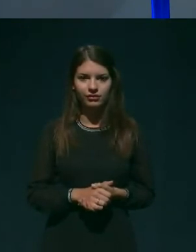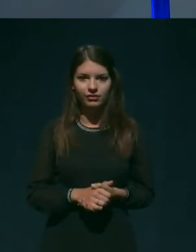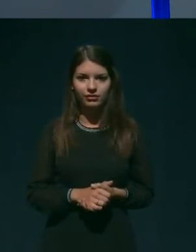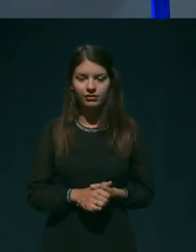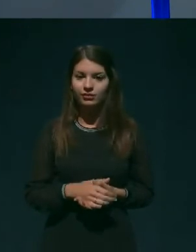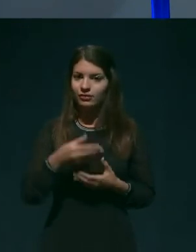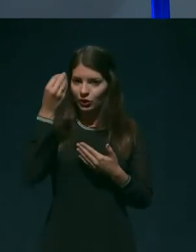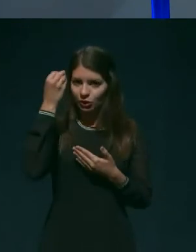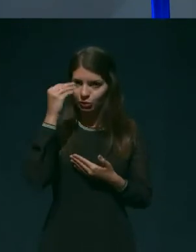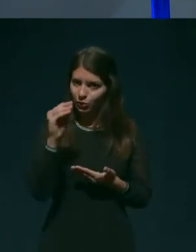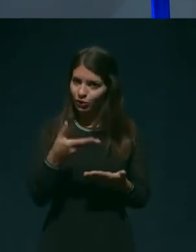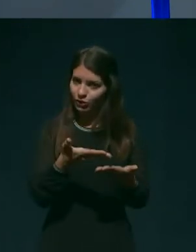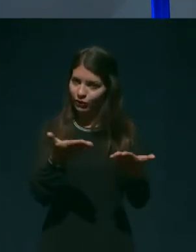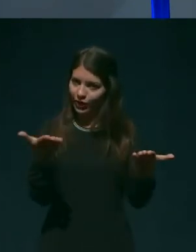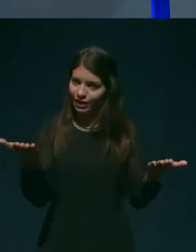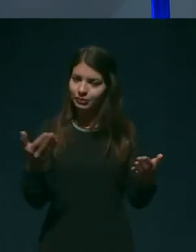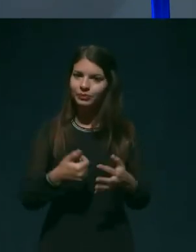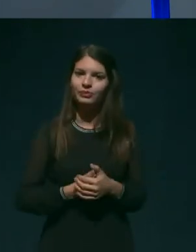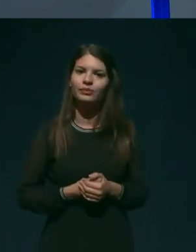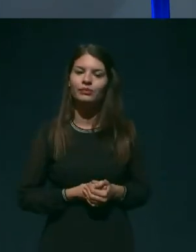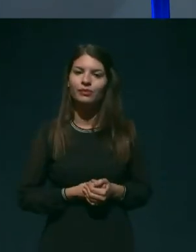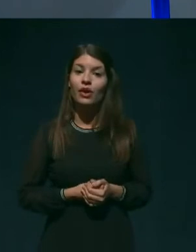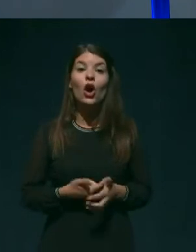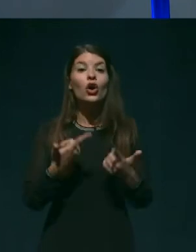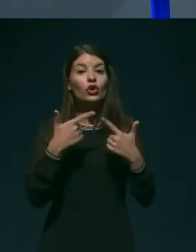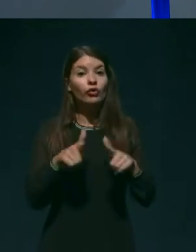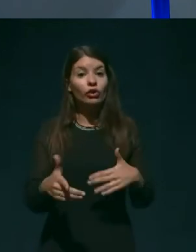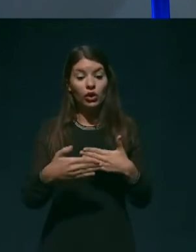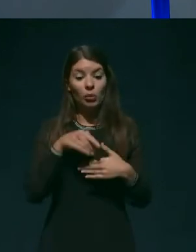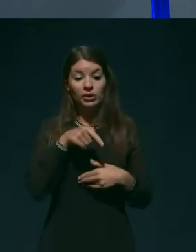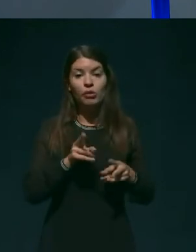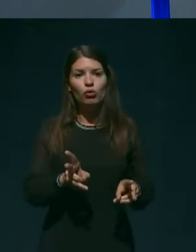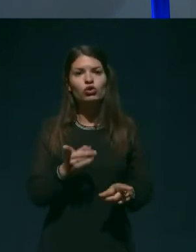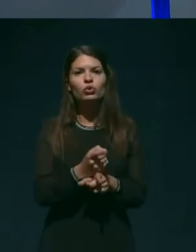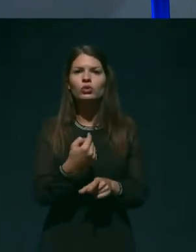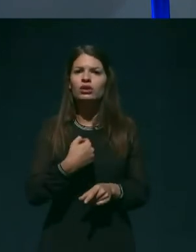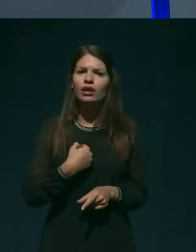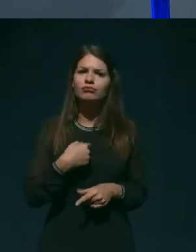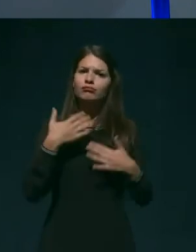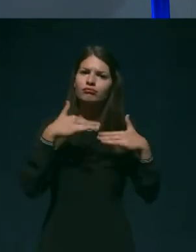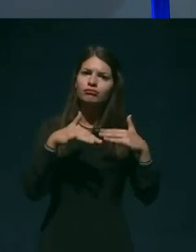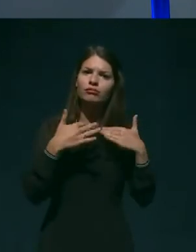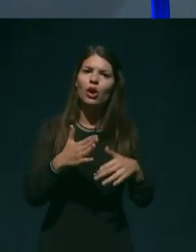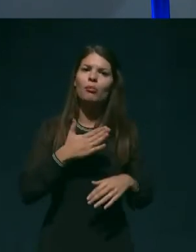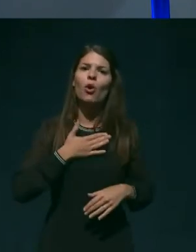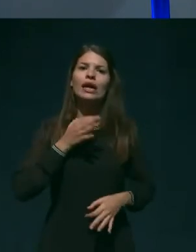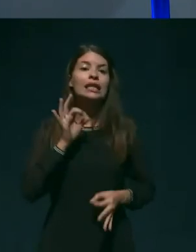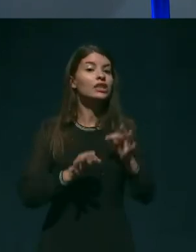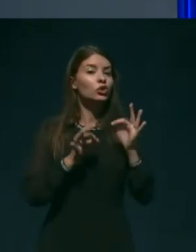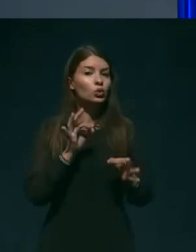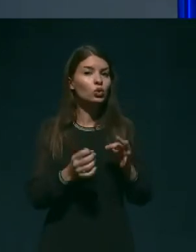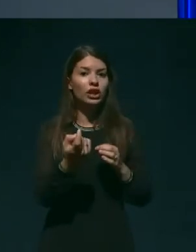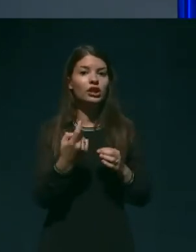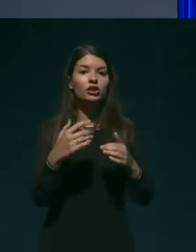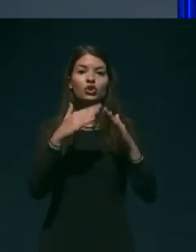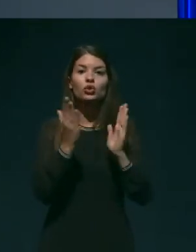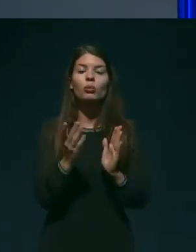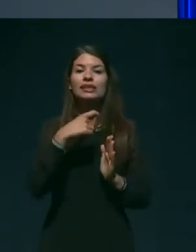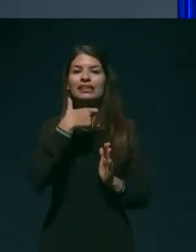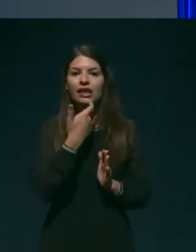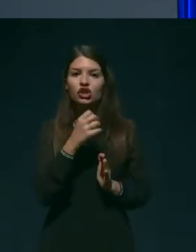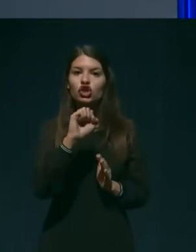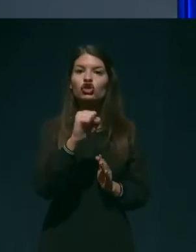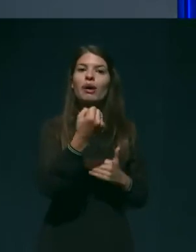Spoštovani, dovolite, da v tej priložnosti tudi sam povem nekaj izkušenj doma starejših občanov Šmarje